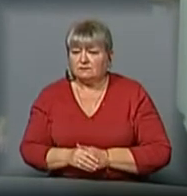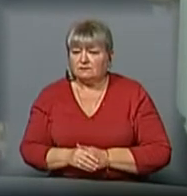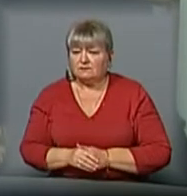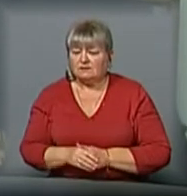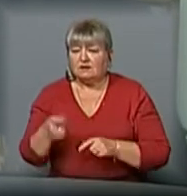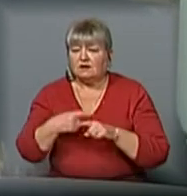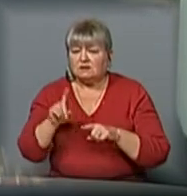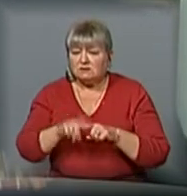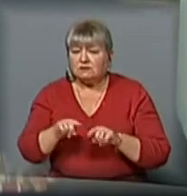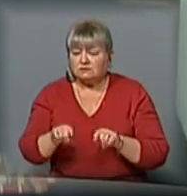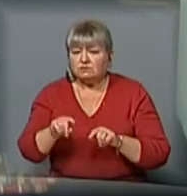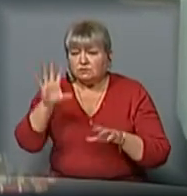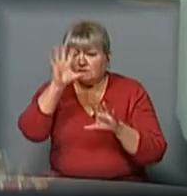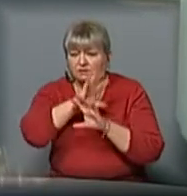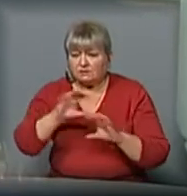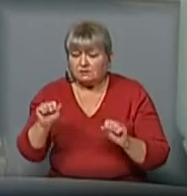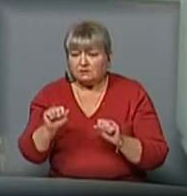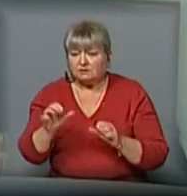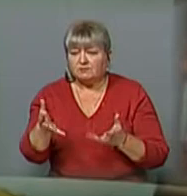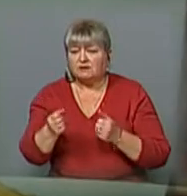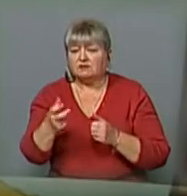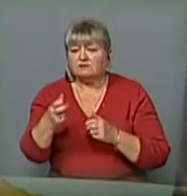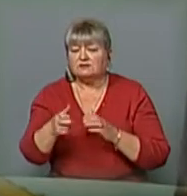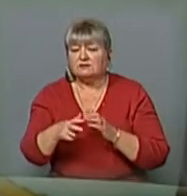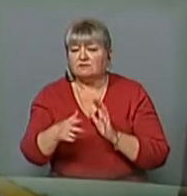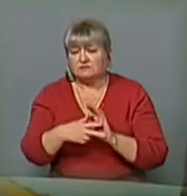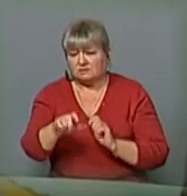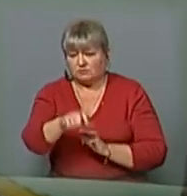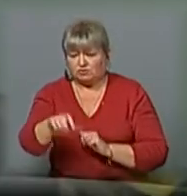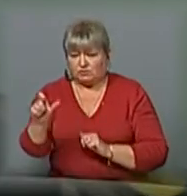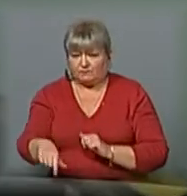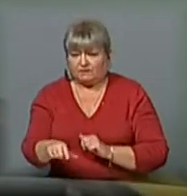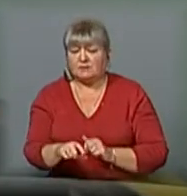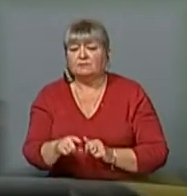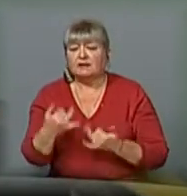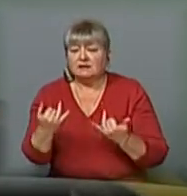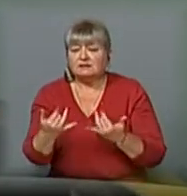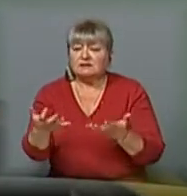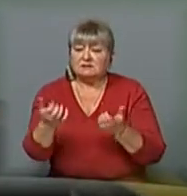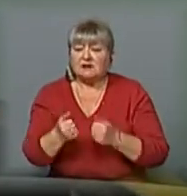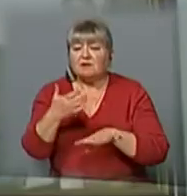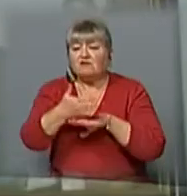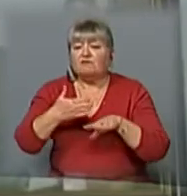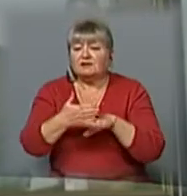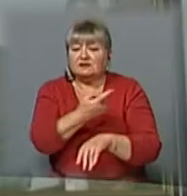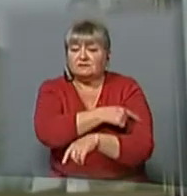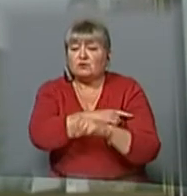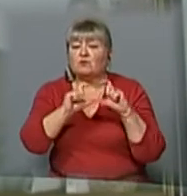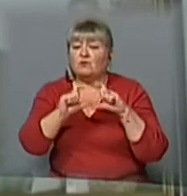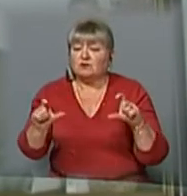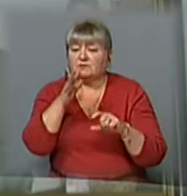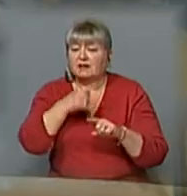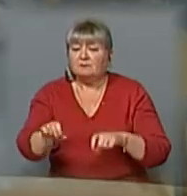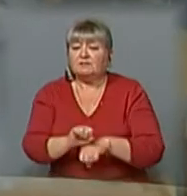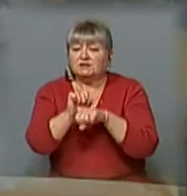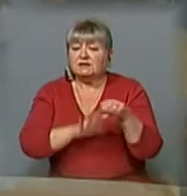За цю ніж ми прийняли 300 злеснім чоловік. Зараз Ігор Петрович приймає пацієнтів у Винниківському госпіталі. Під час майдану